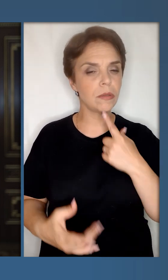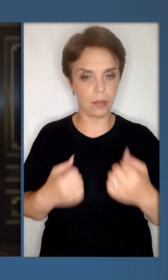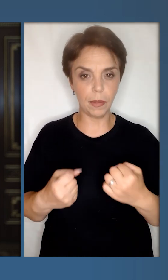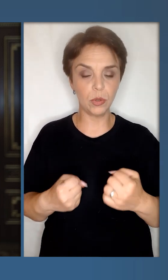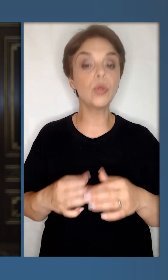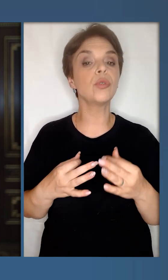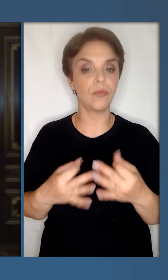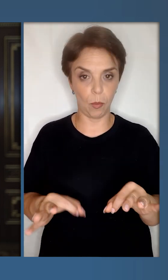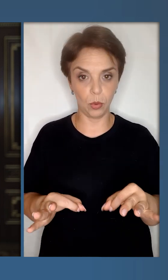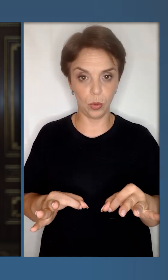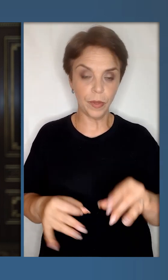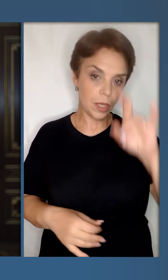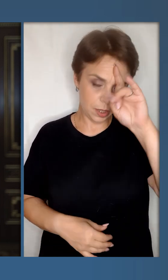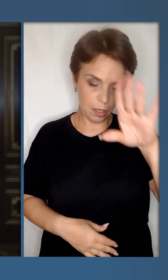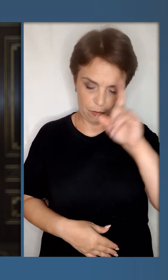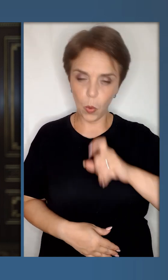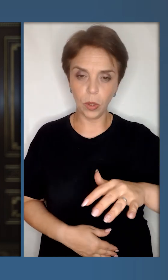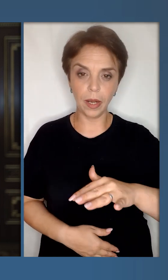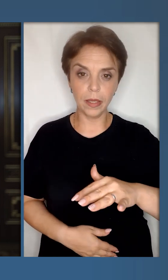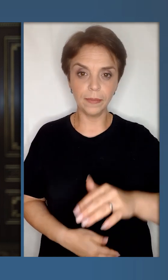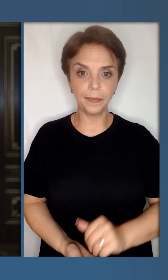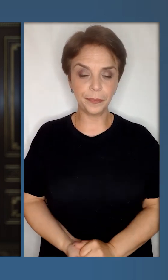хто зміцнює свободу. Слава Україні!